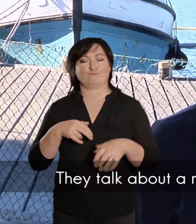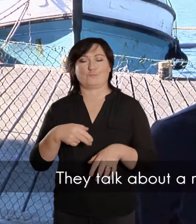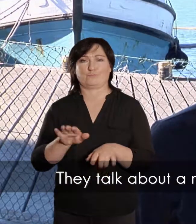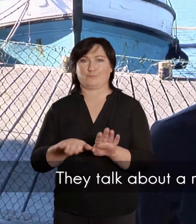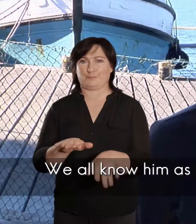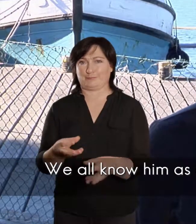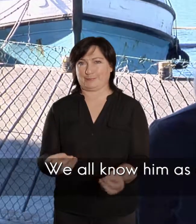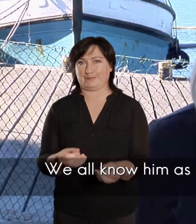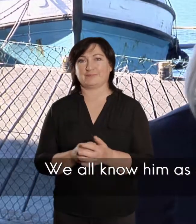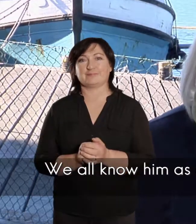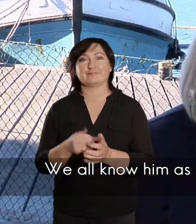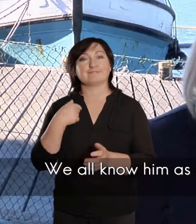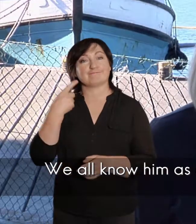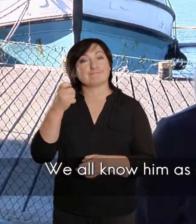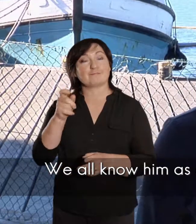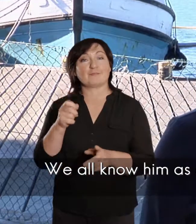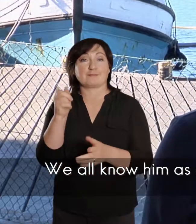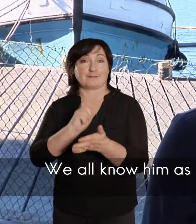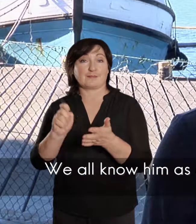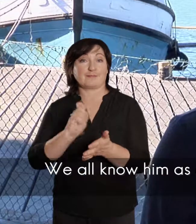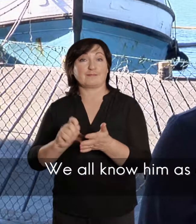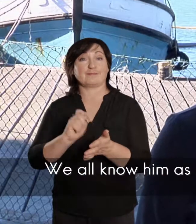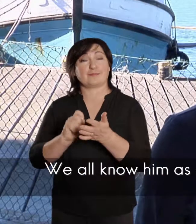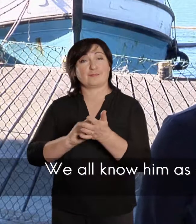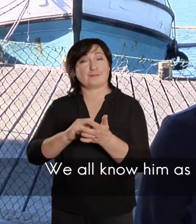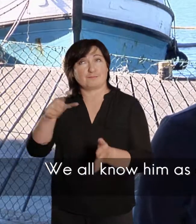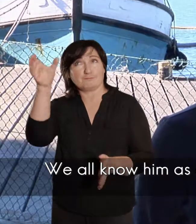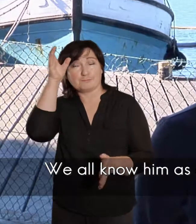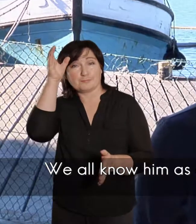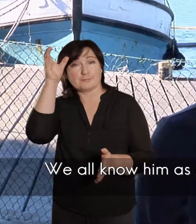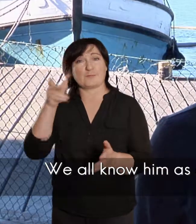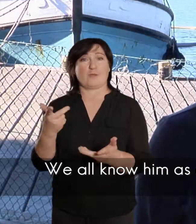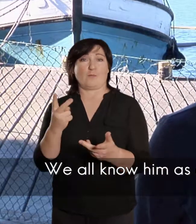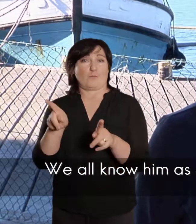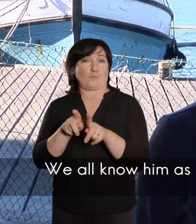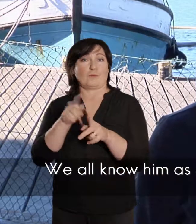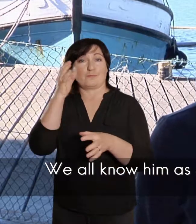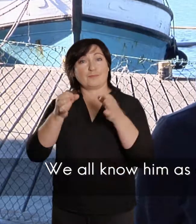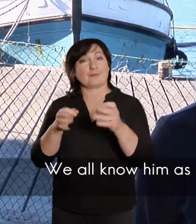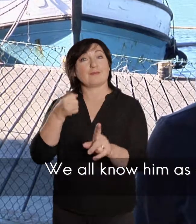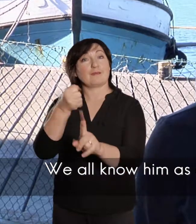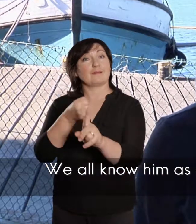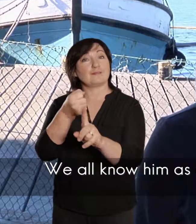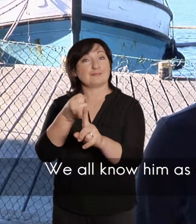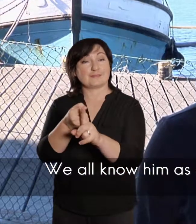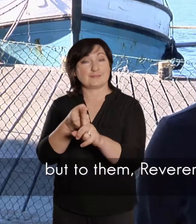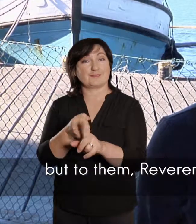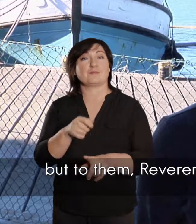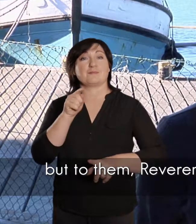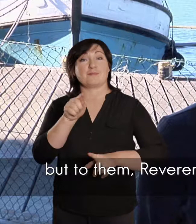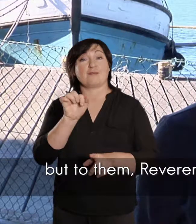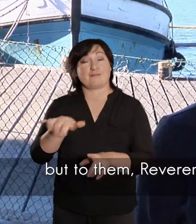levens getrap het. Ons ken hom allemaal als skryver, als dichter, als intellektuele rees en ook als politieke aktivist.